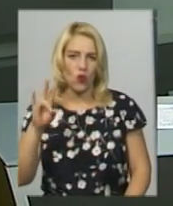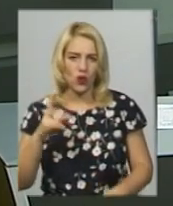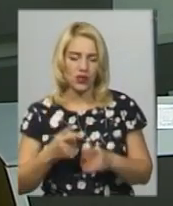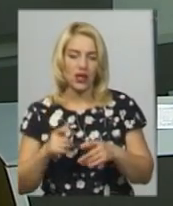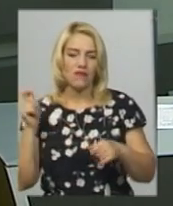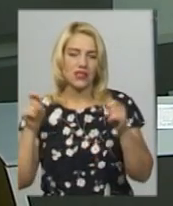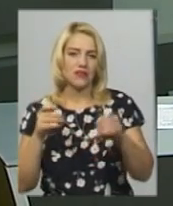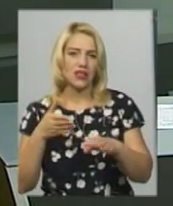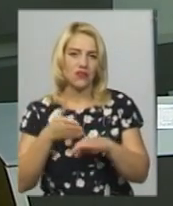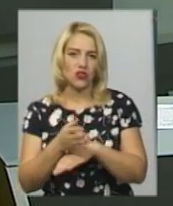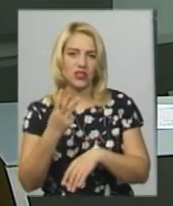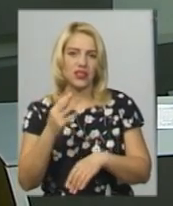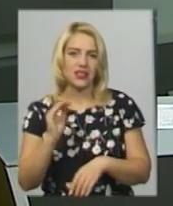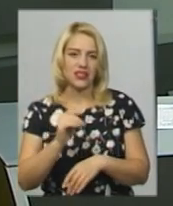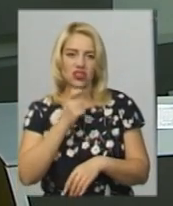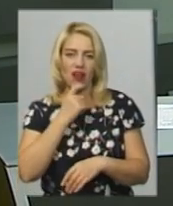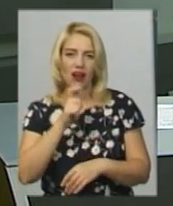відвідало три тисячі глядачів.